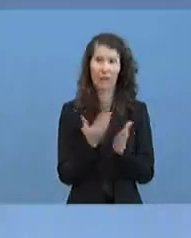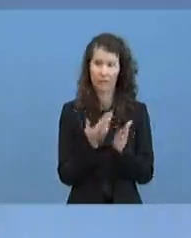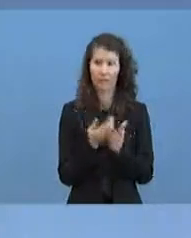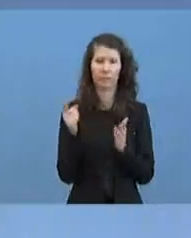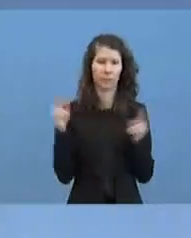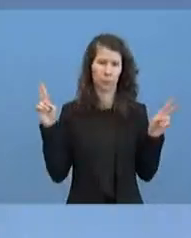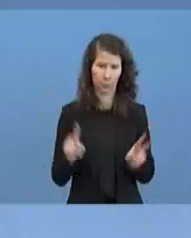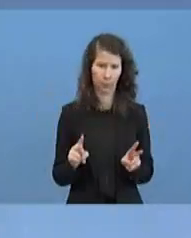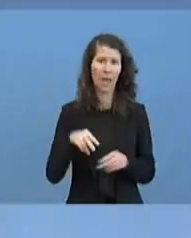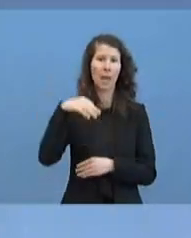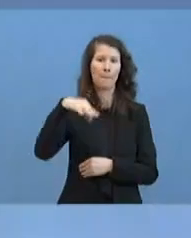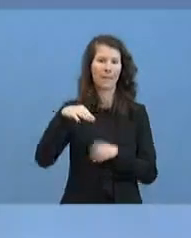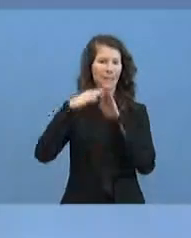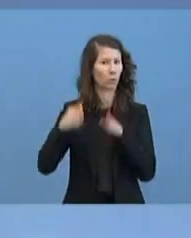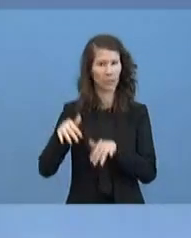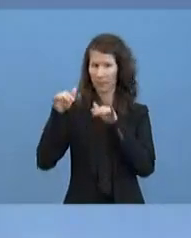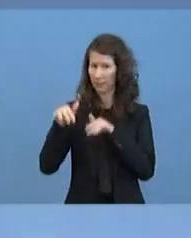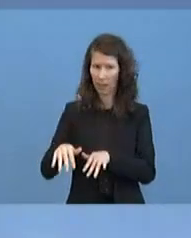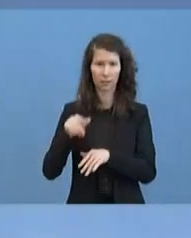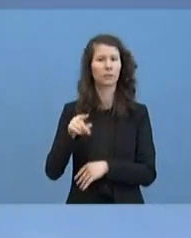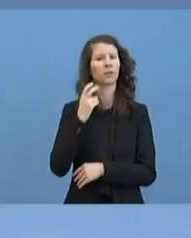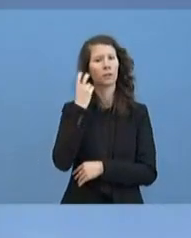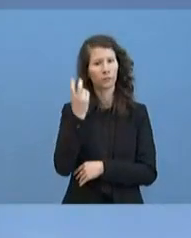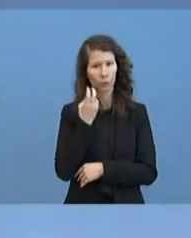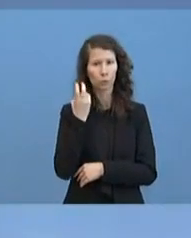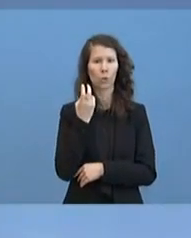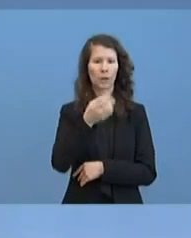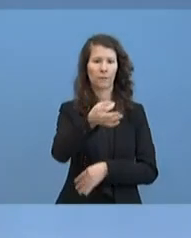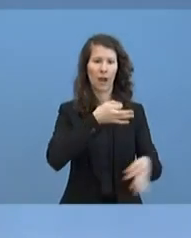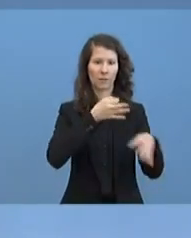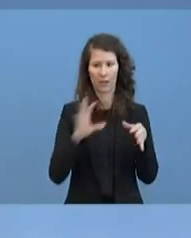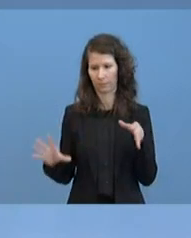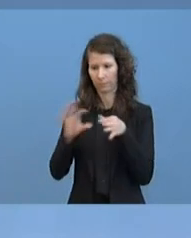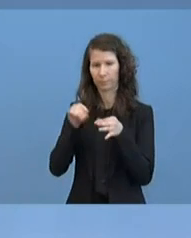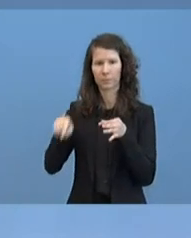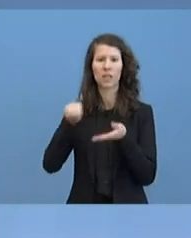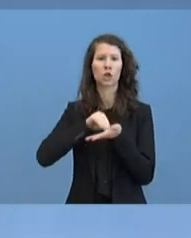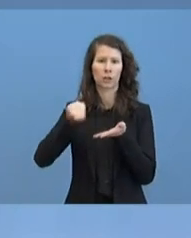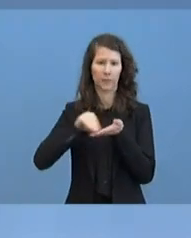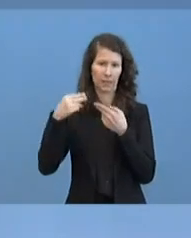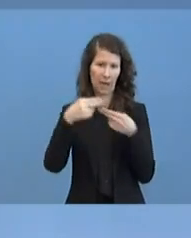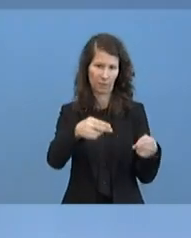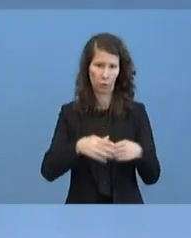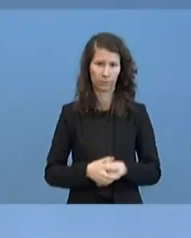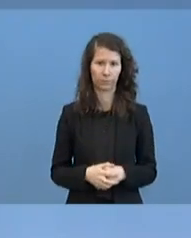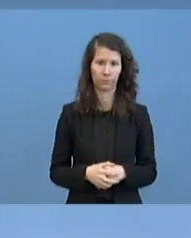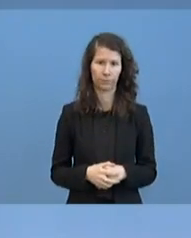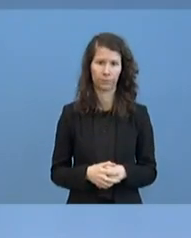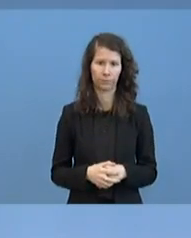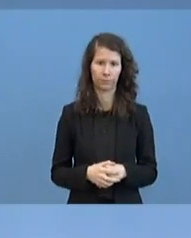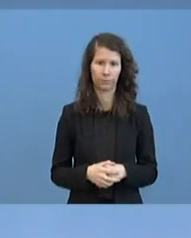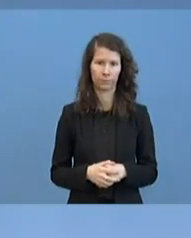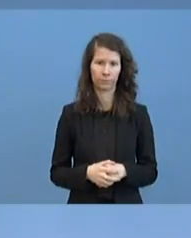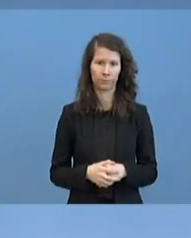... die nicht da sind, werden versuchen, aufkommende Fragen schriftlich zu beantworten. Wir haben darüber die